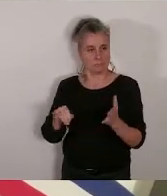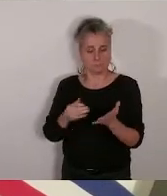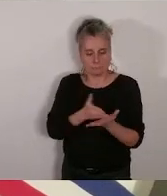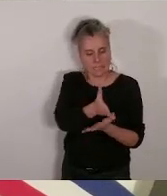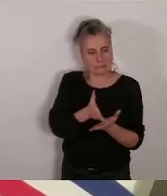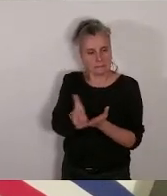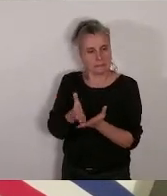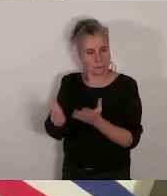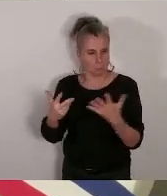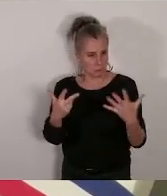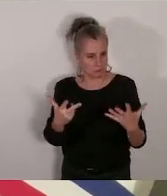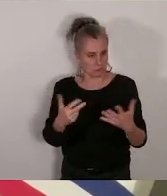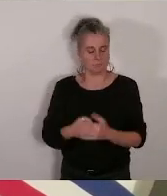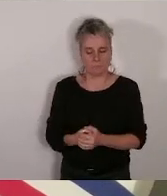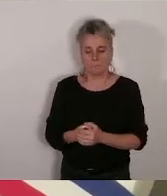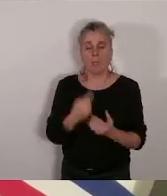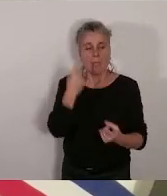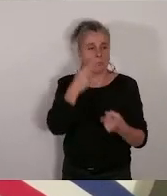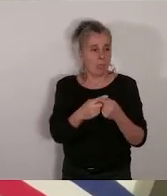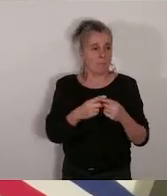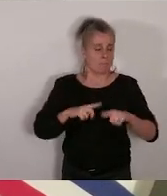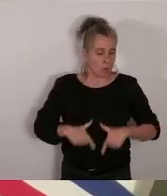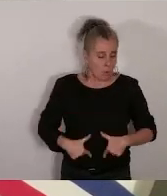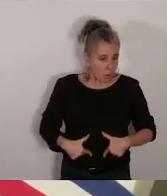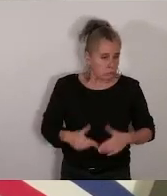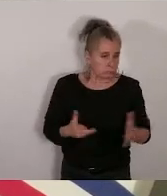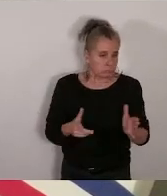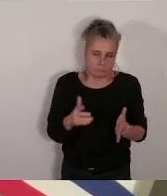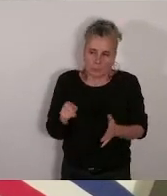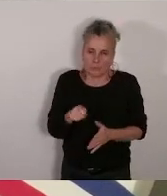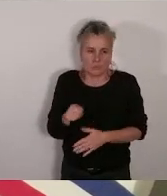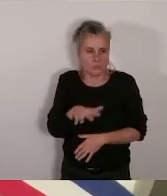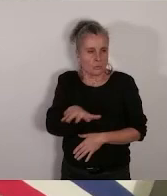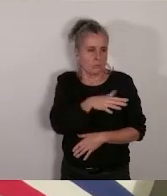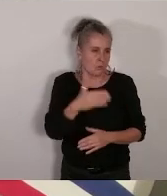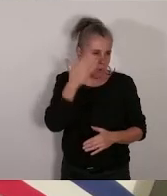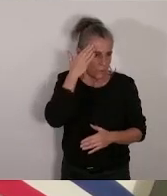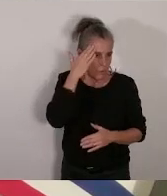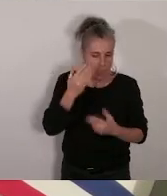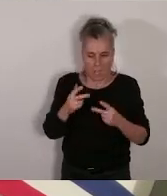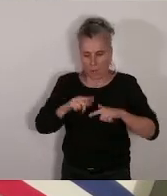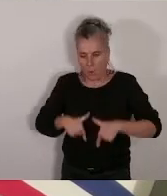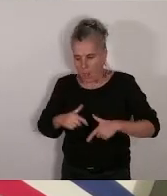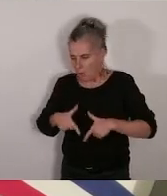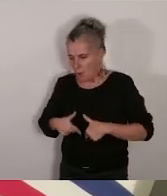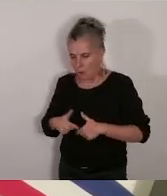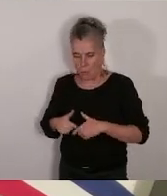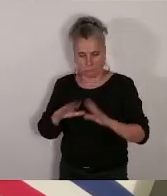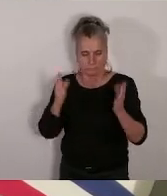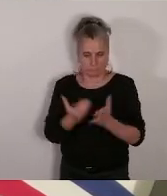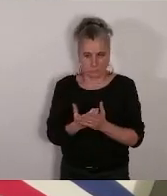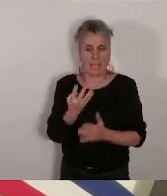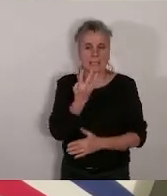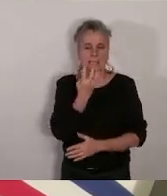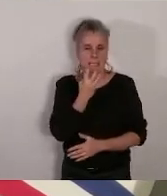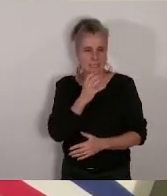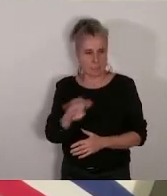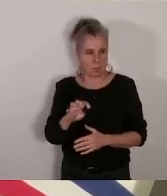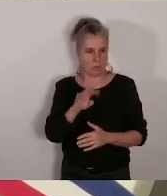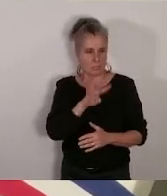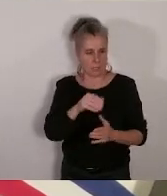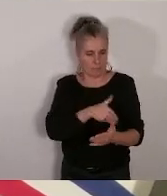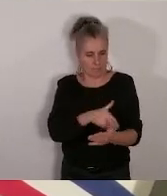Les écoles, bien sûr, en premier. Vous connaissez la priorité sur le plan école, 404 millions. L'environnement, la transition